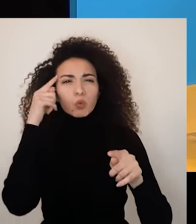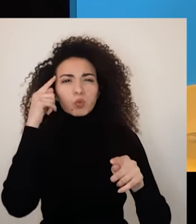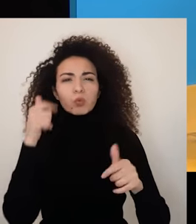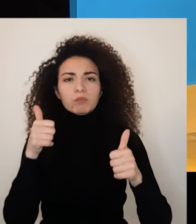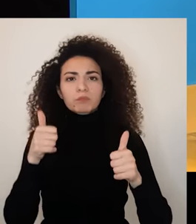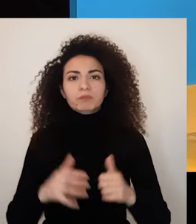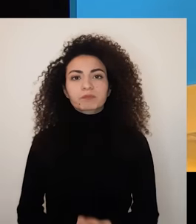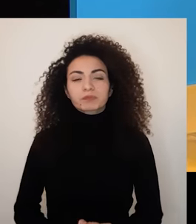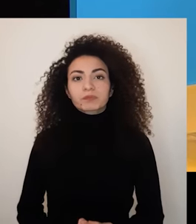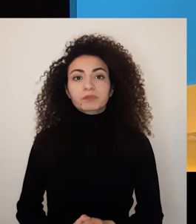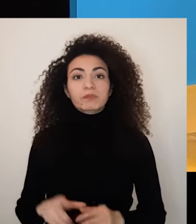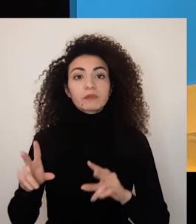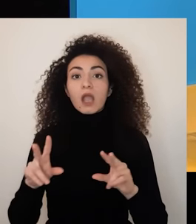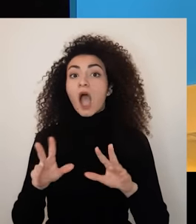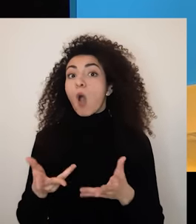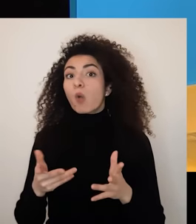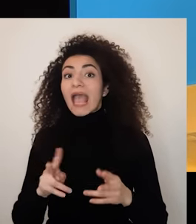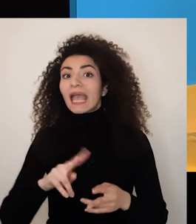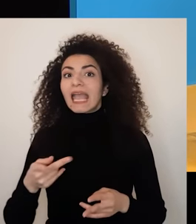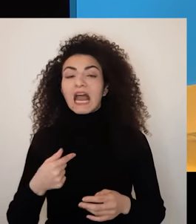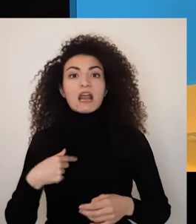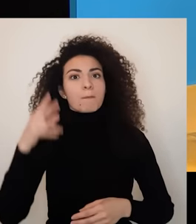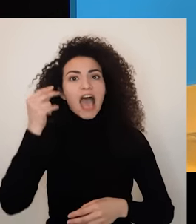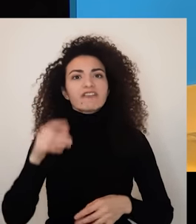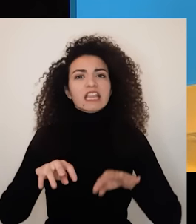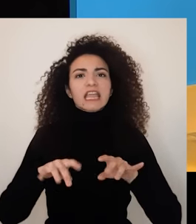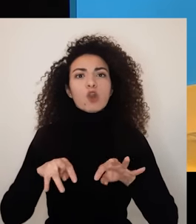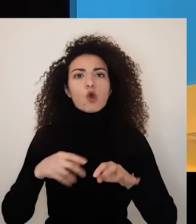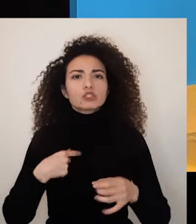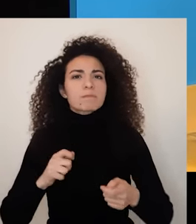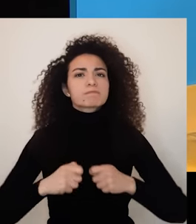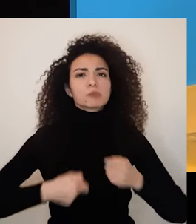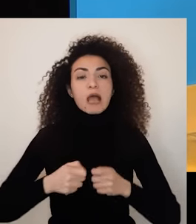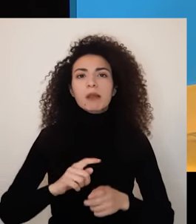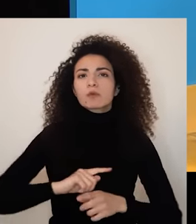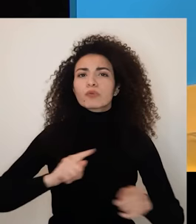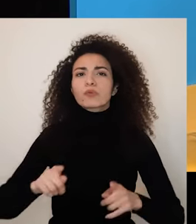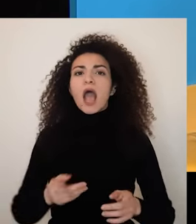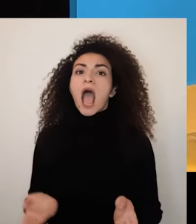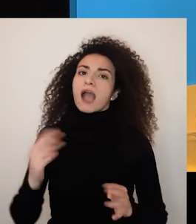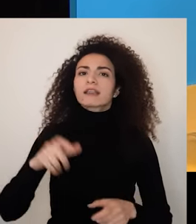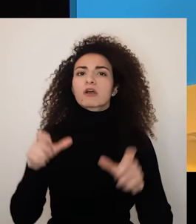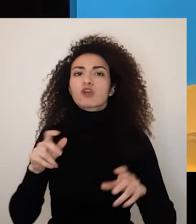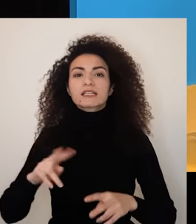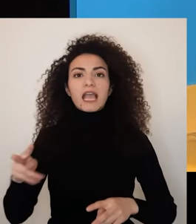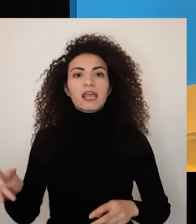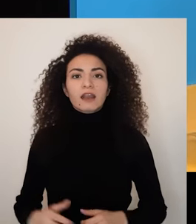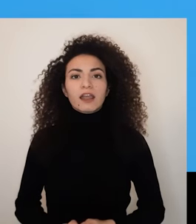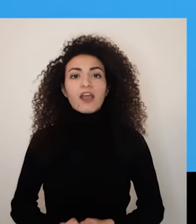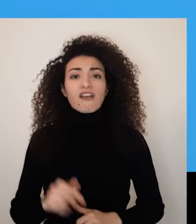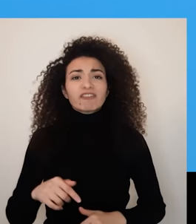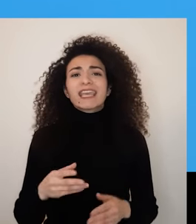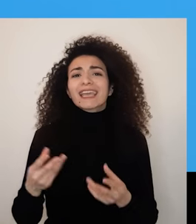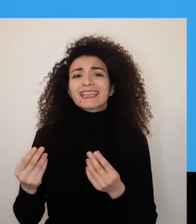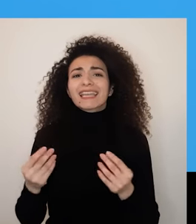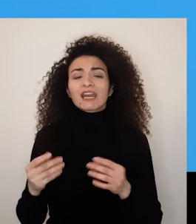ندرب أنفسنا على القيام به مثل تطوير مهارة استخدام التكنولوجيا المعلوماتية ويمكن تلاقي بالرابط التالي